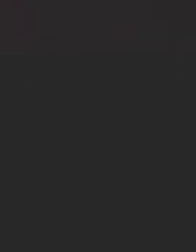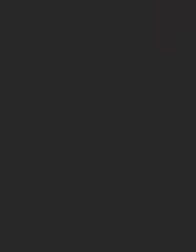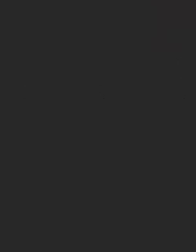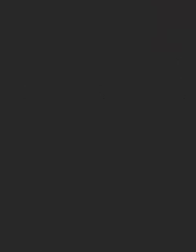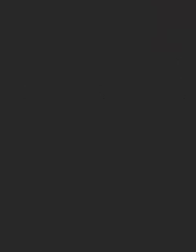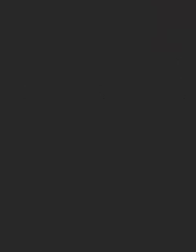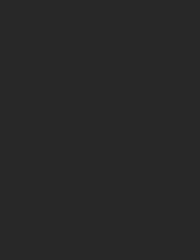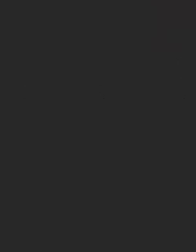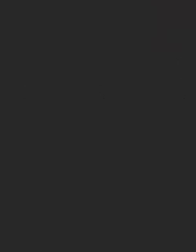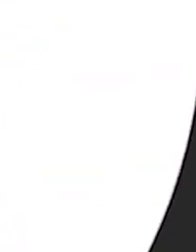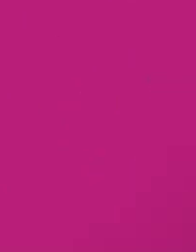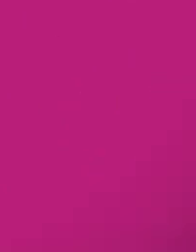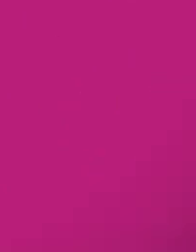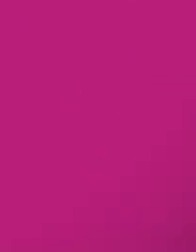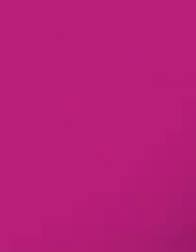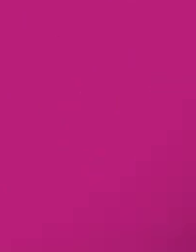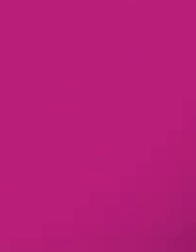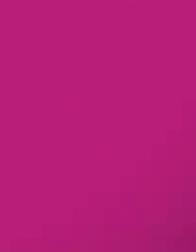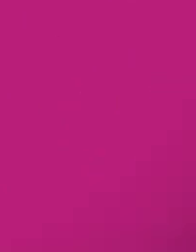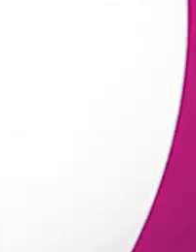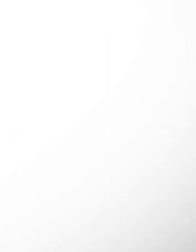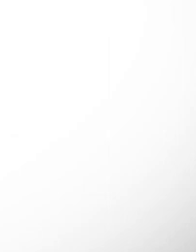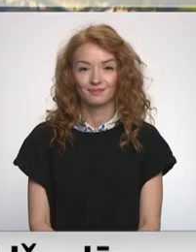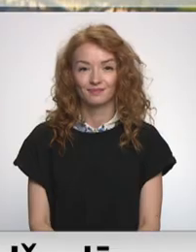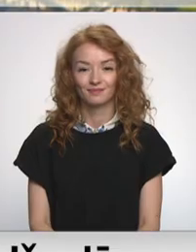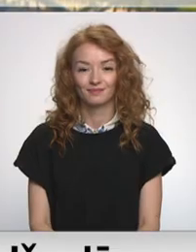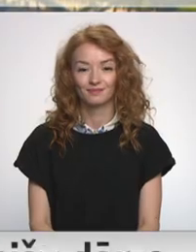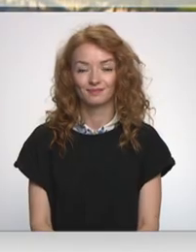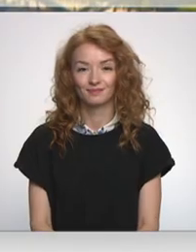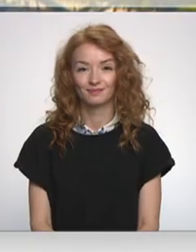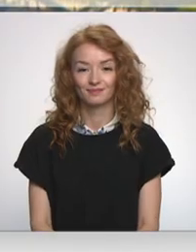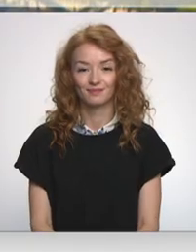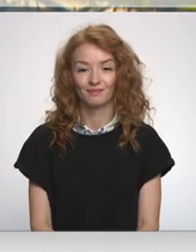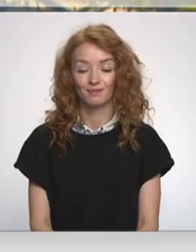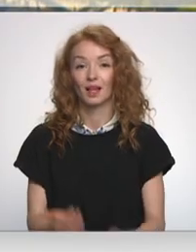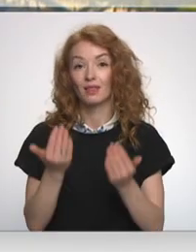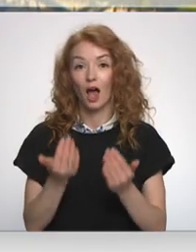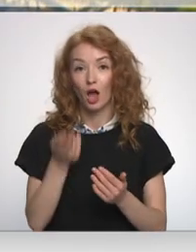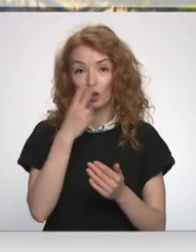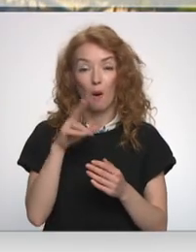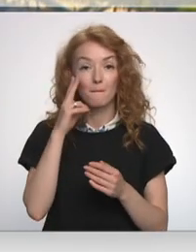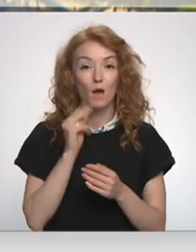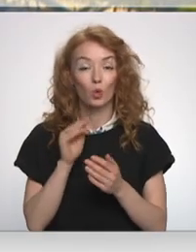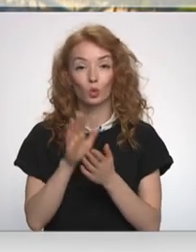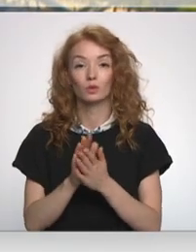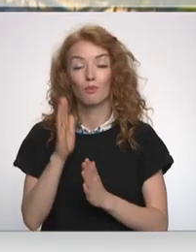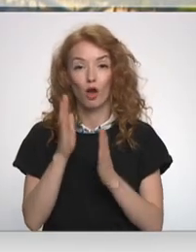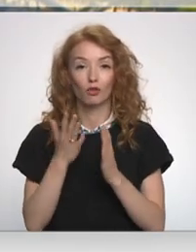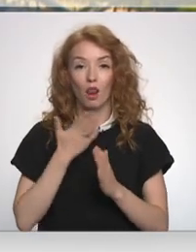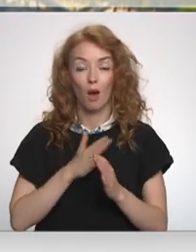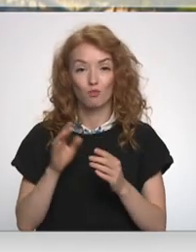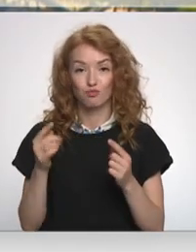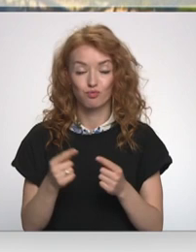Re! Viss ēters ir te! Un tagad no medus pie meža labumiem, jo tuvāk